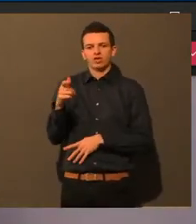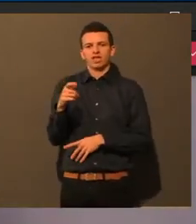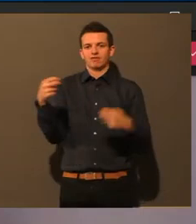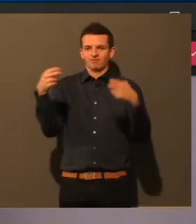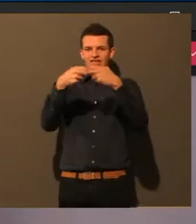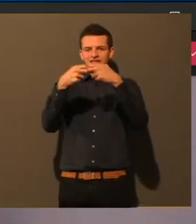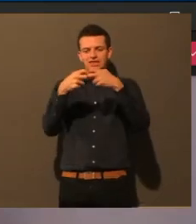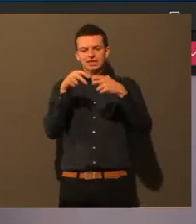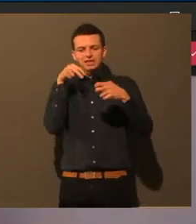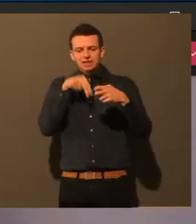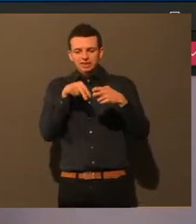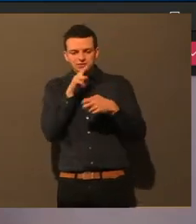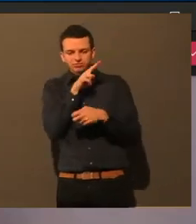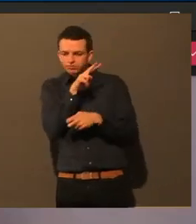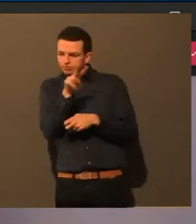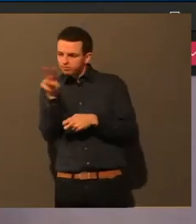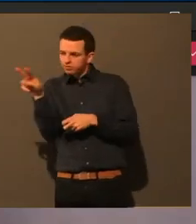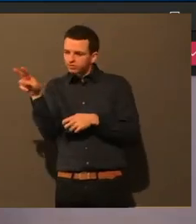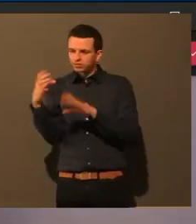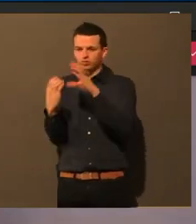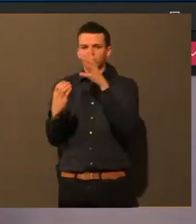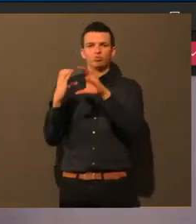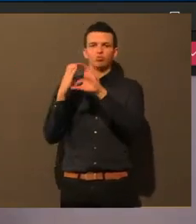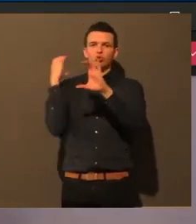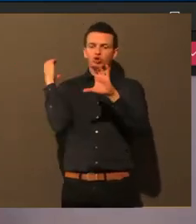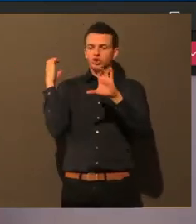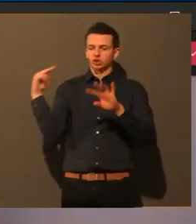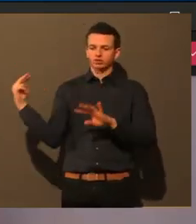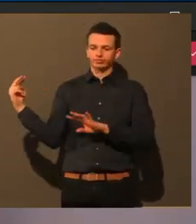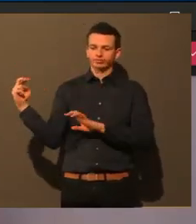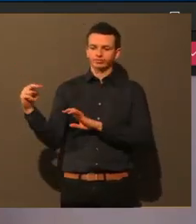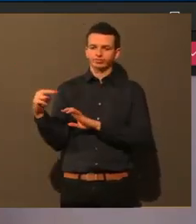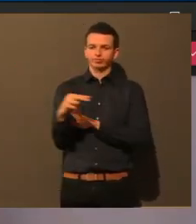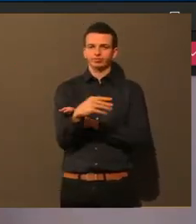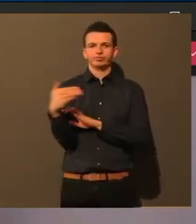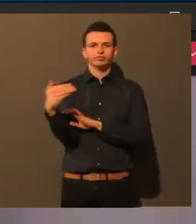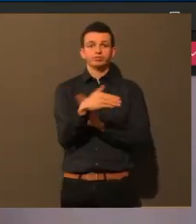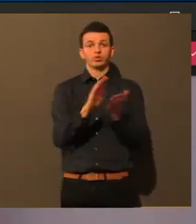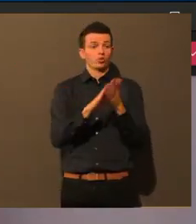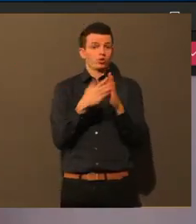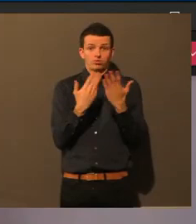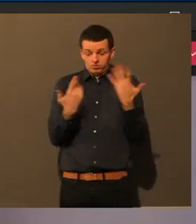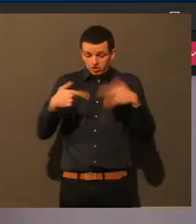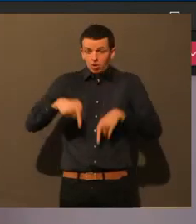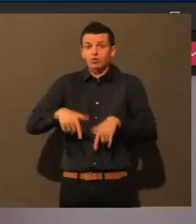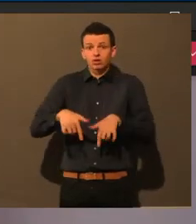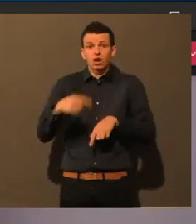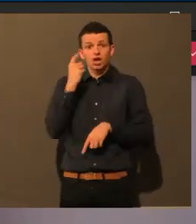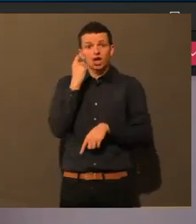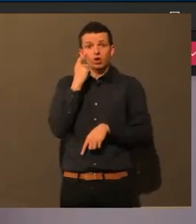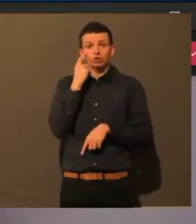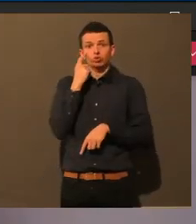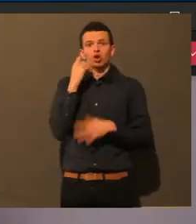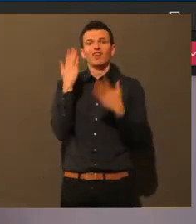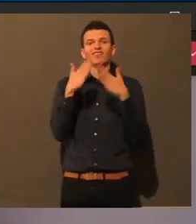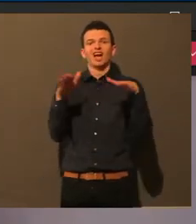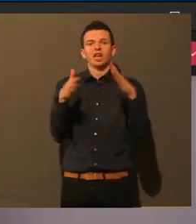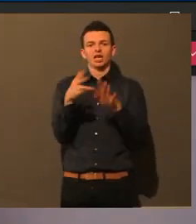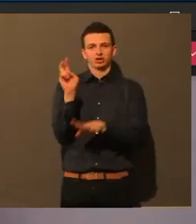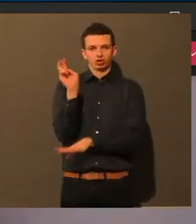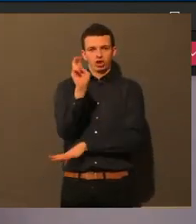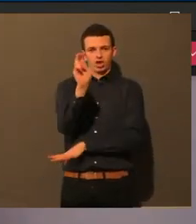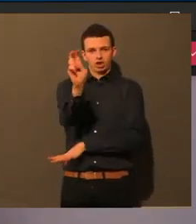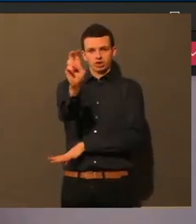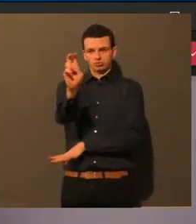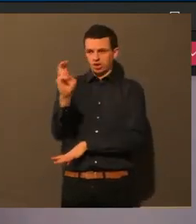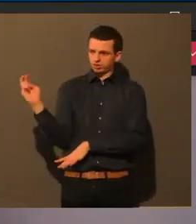zu sehen. Wir haben ja auch in Augsburg die Straßen, Weihnachtsstraßenbahnen normalerweise. Und ja, ich dachte, das könnte vielleicht auch